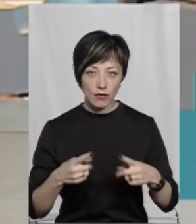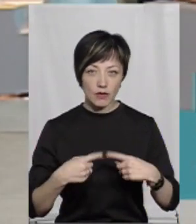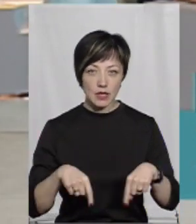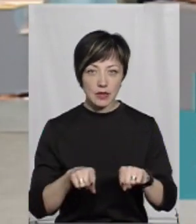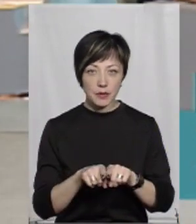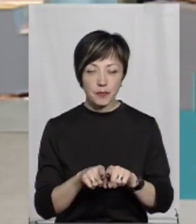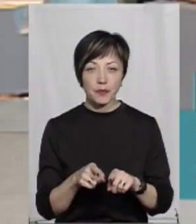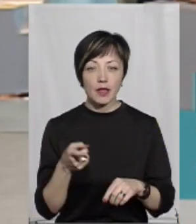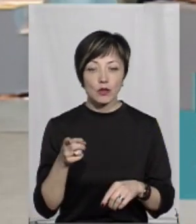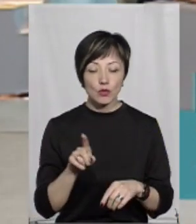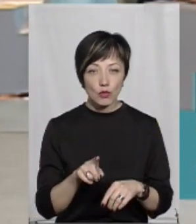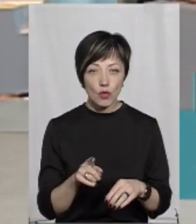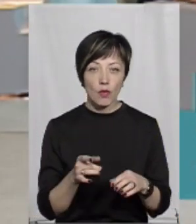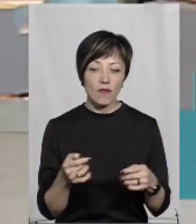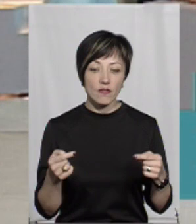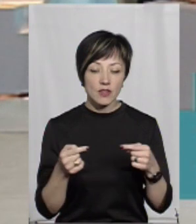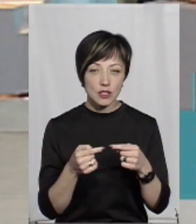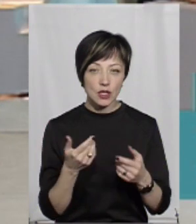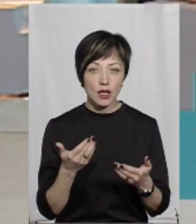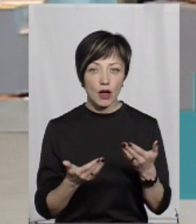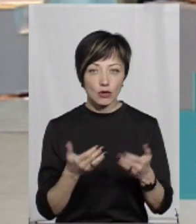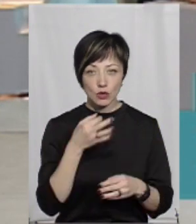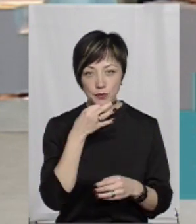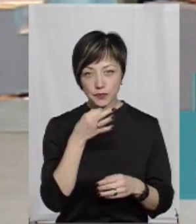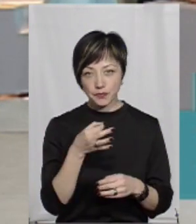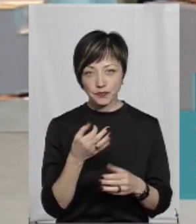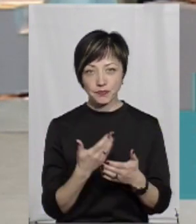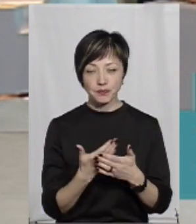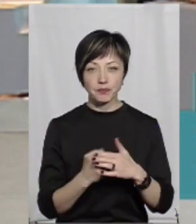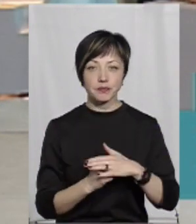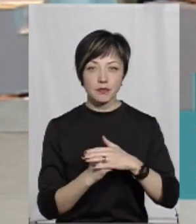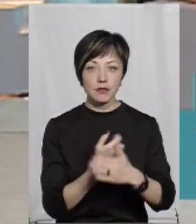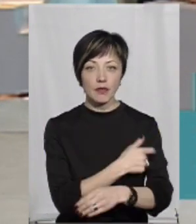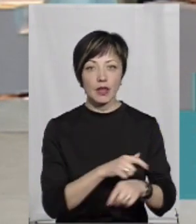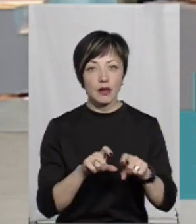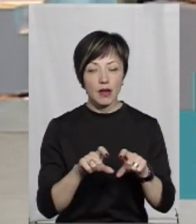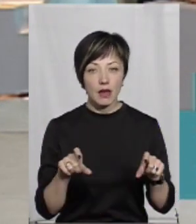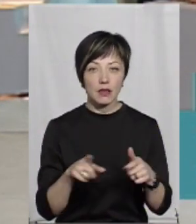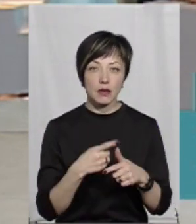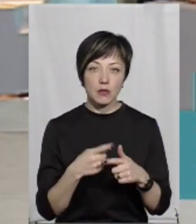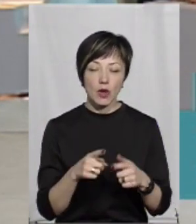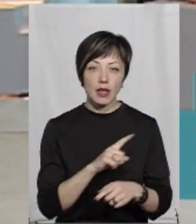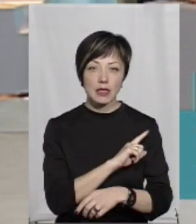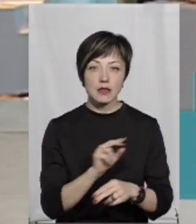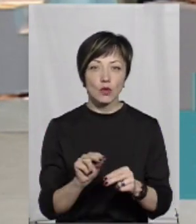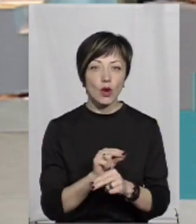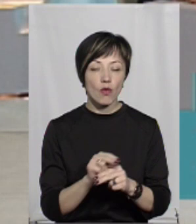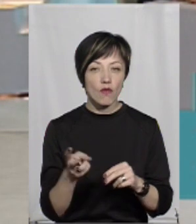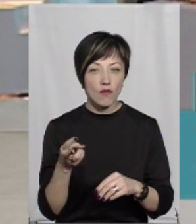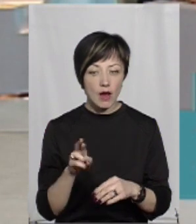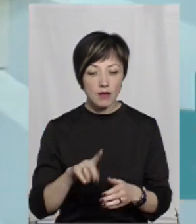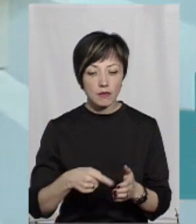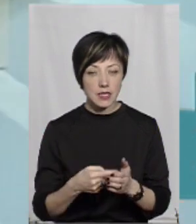Спеціалізовані. Тому ми навіть визначили, скажу, якщо базова лікарня буде або лікарня інтенсивного лікування